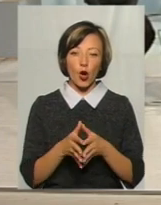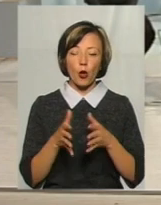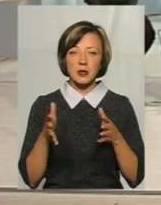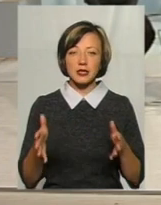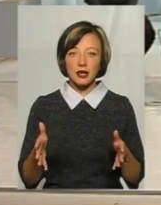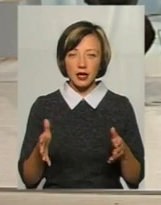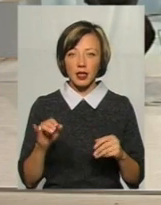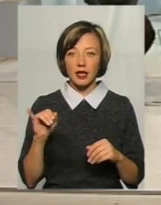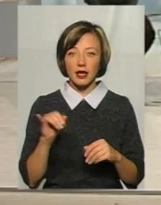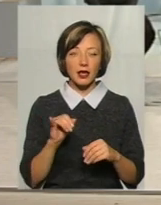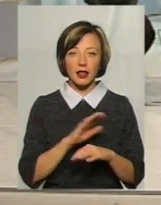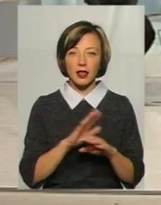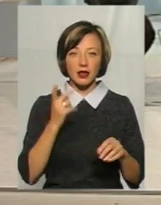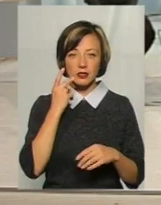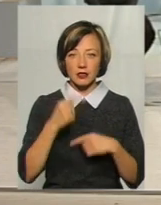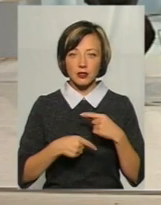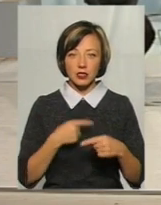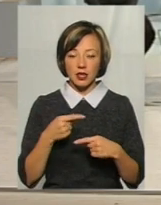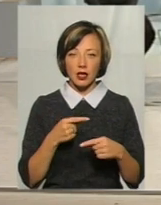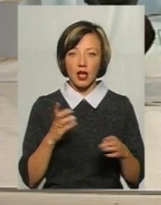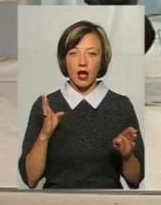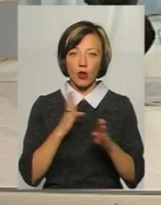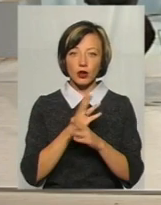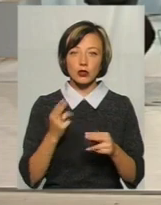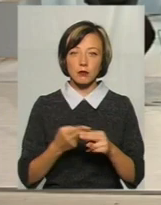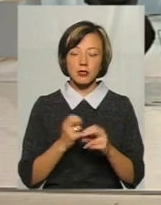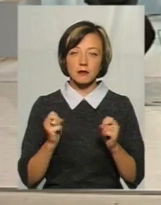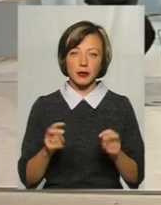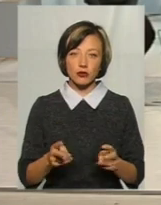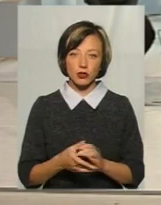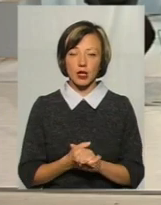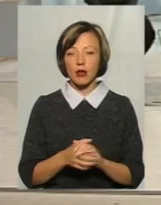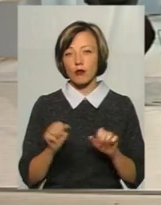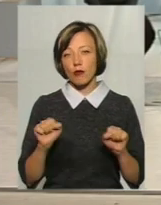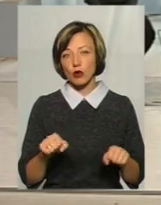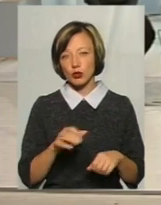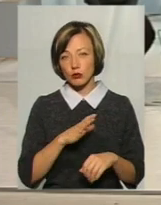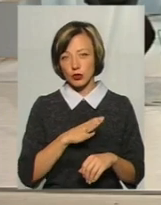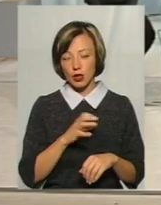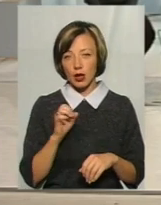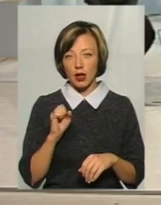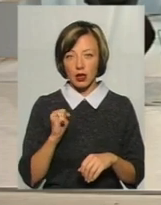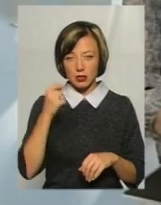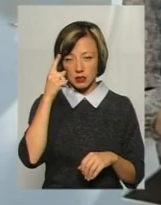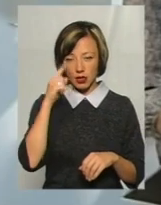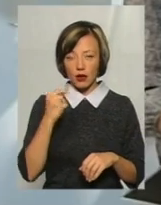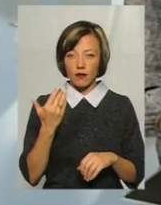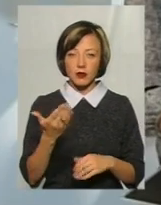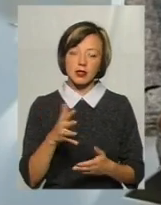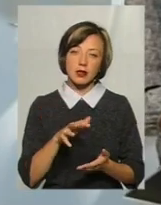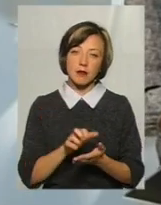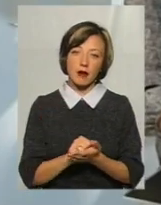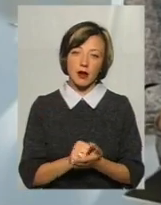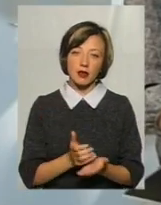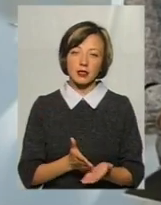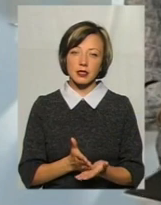і не завжди він екологічно безпечний. Може бути. Знаю, ви займаєтесь ще